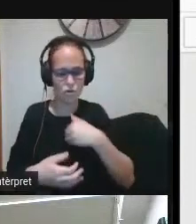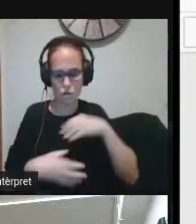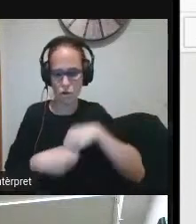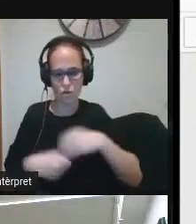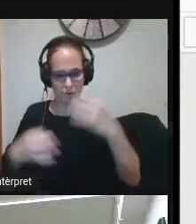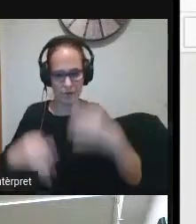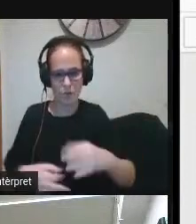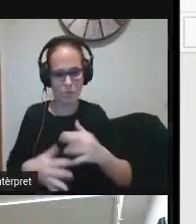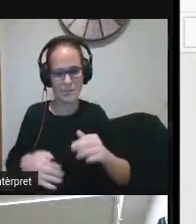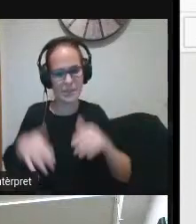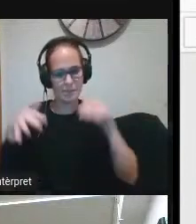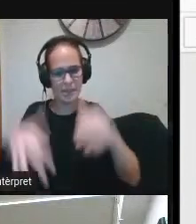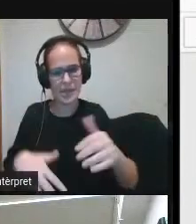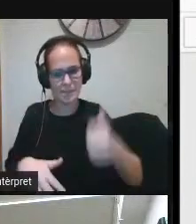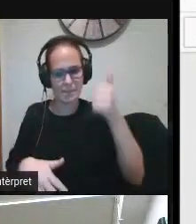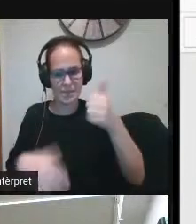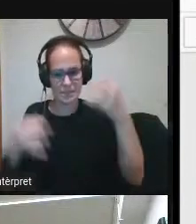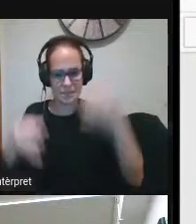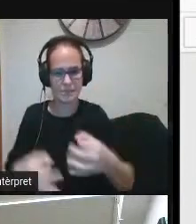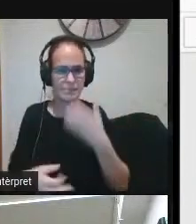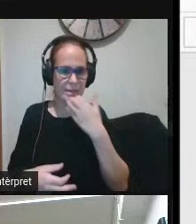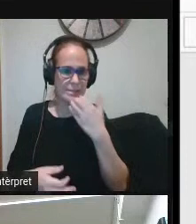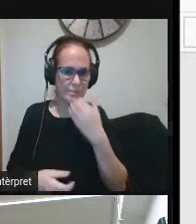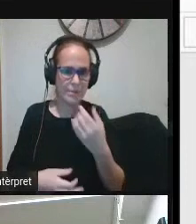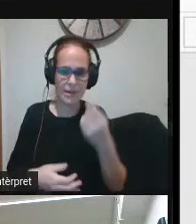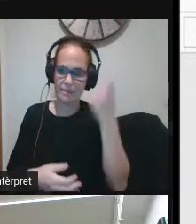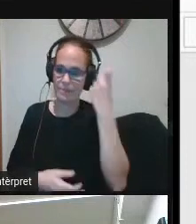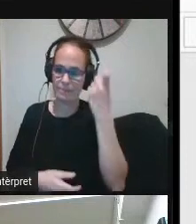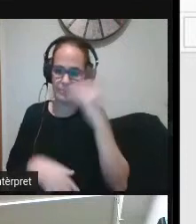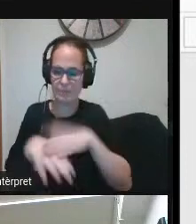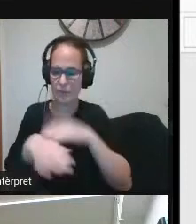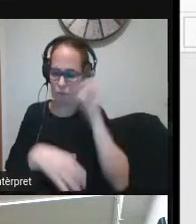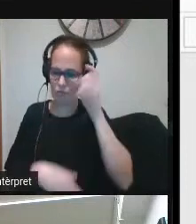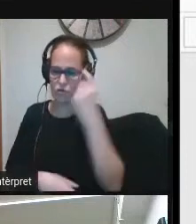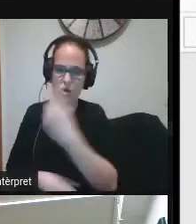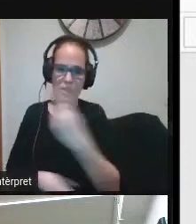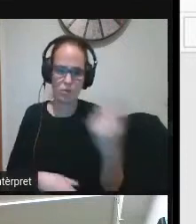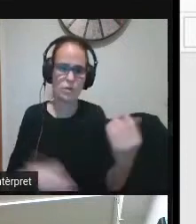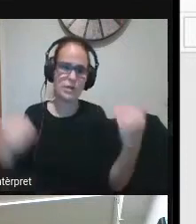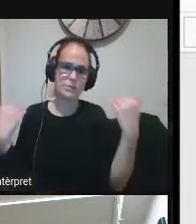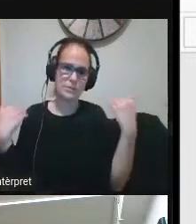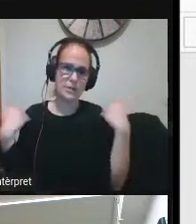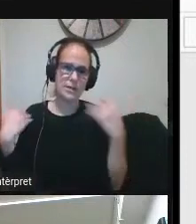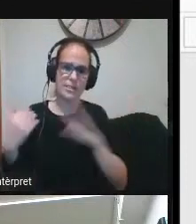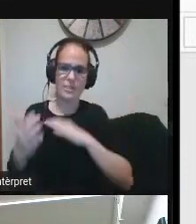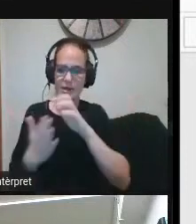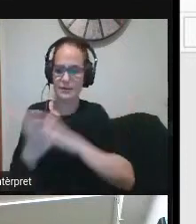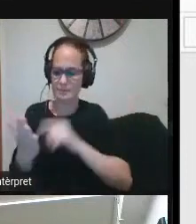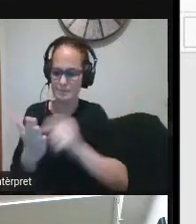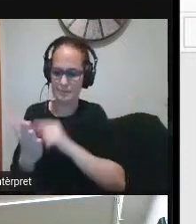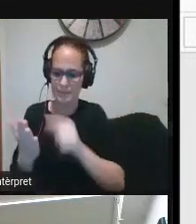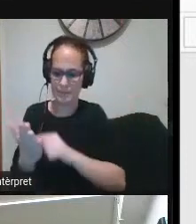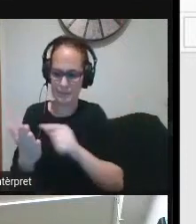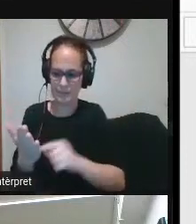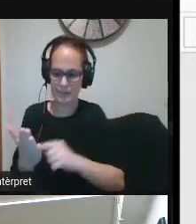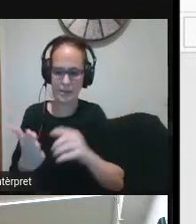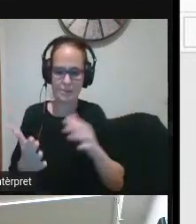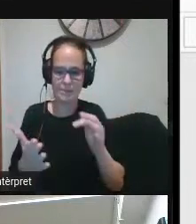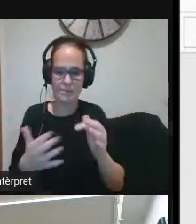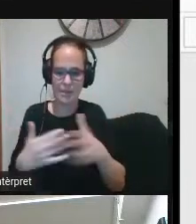que s'havia d'implicar molt més per exemple cada mestre es responsabilitza de redactar escrits i de crear material